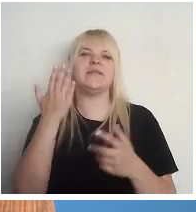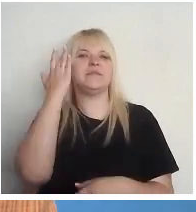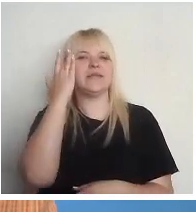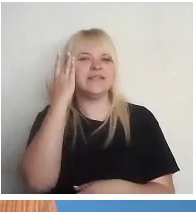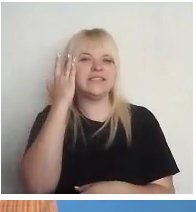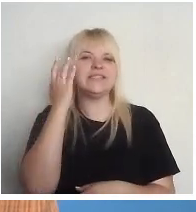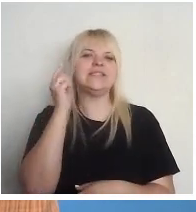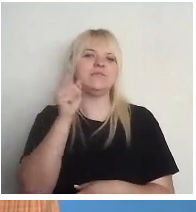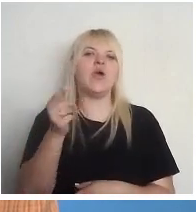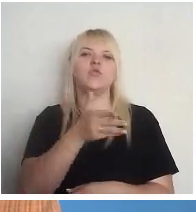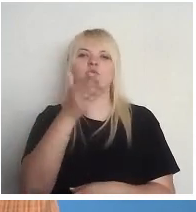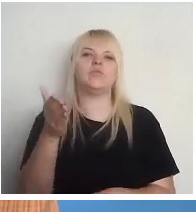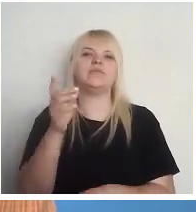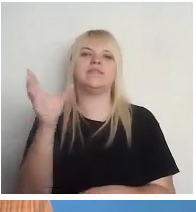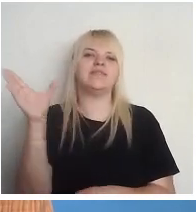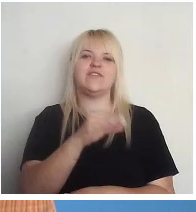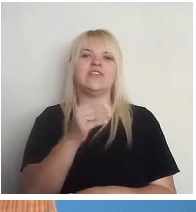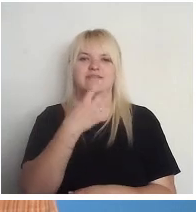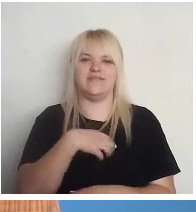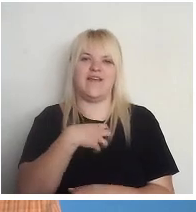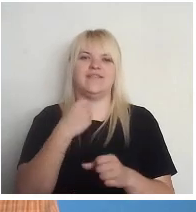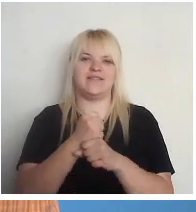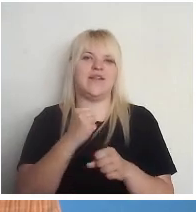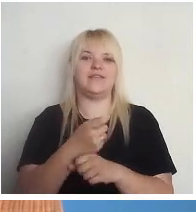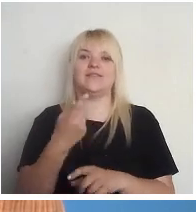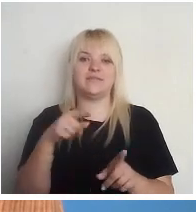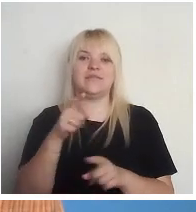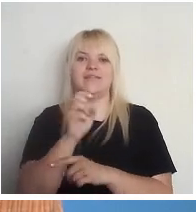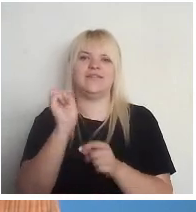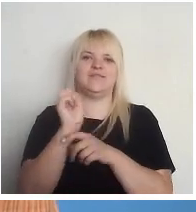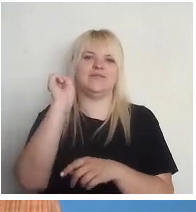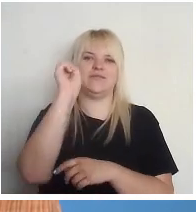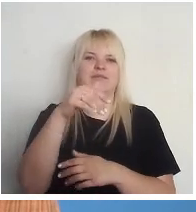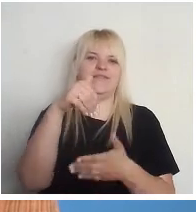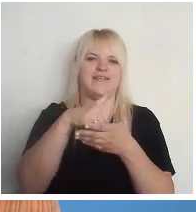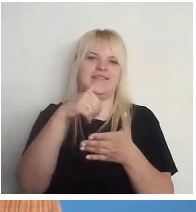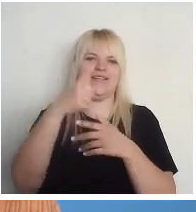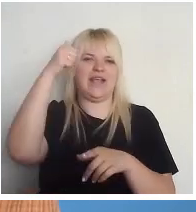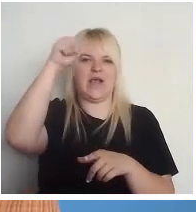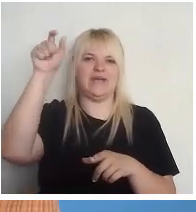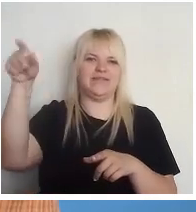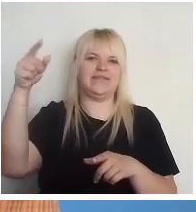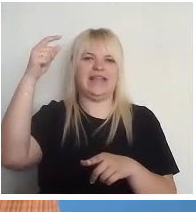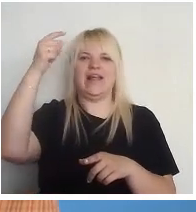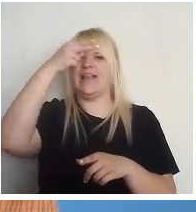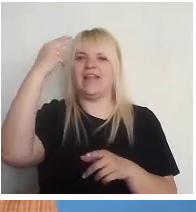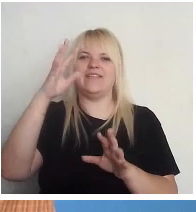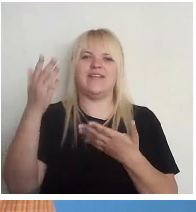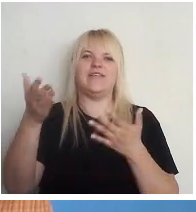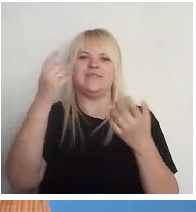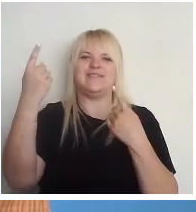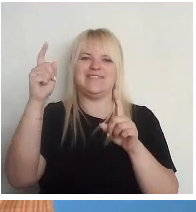Tātad, viss, kas jums ir jāaizdara, ir jāaizsūta vēstulītu uz Igauniju, Lietuvu vai nu jebkur citu